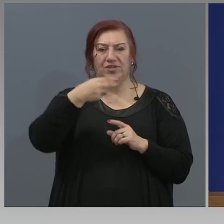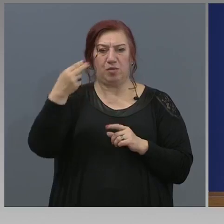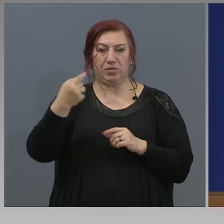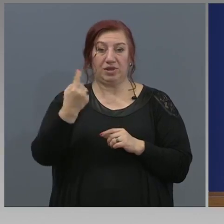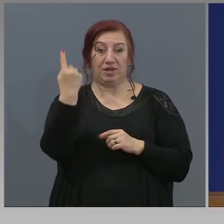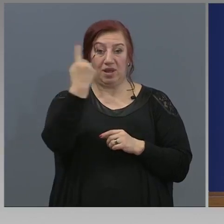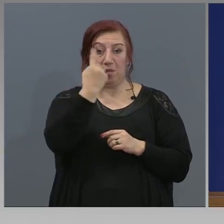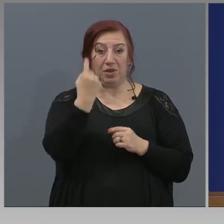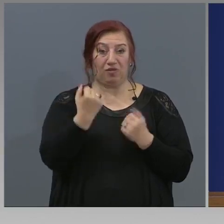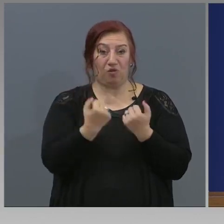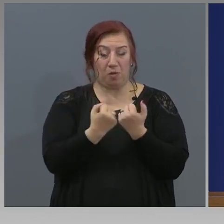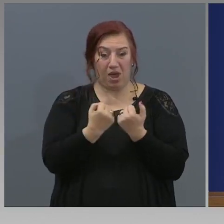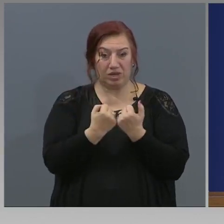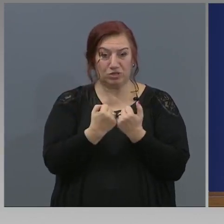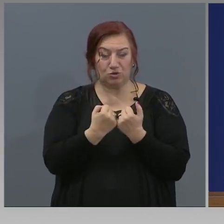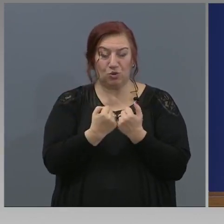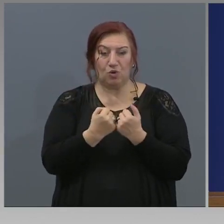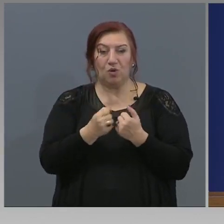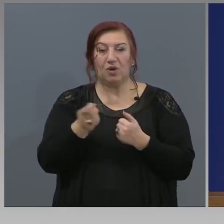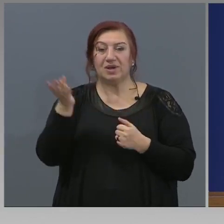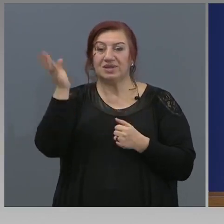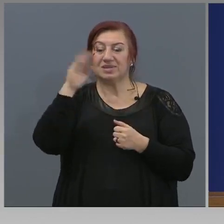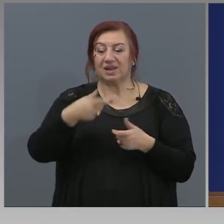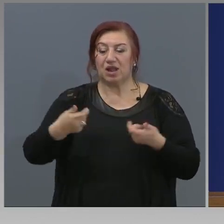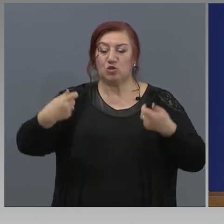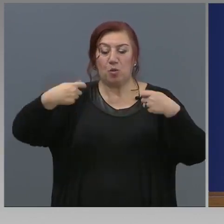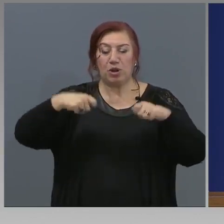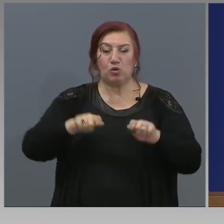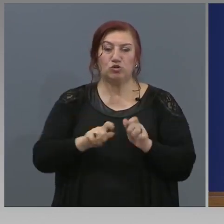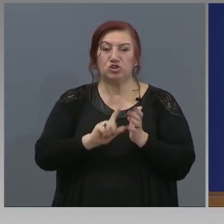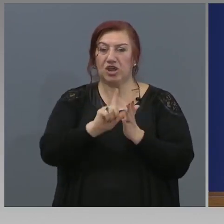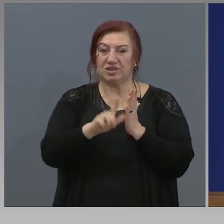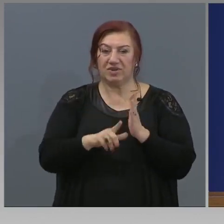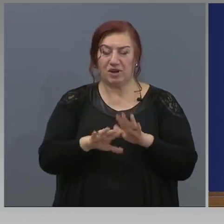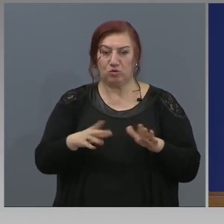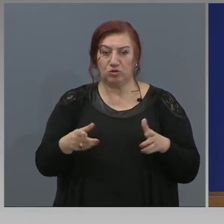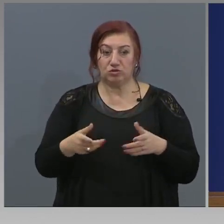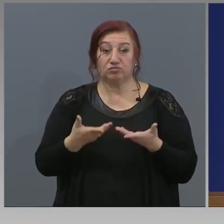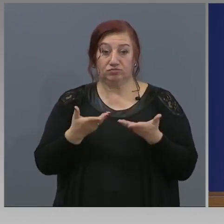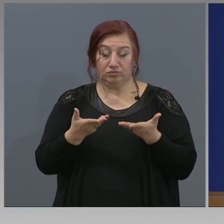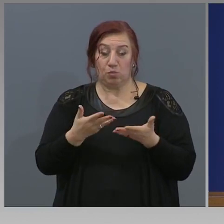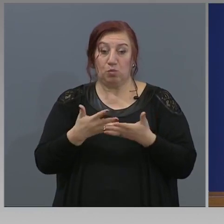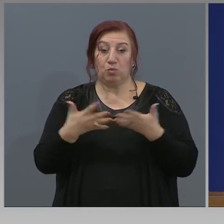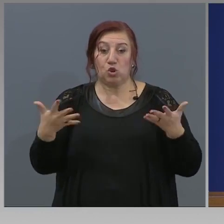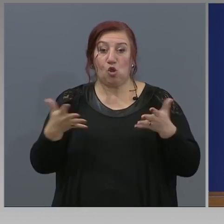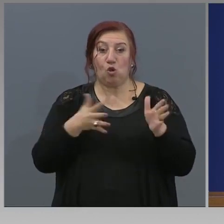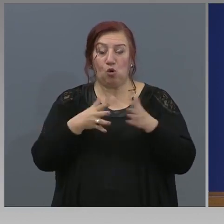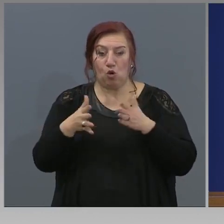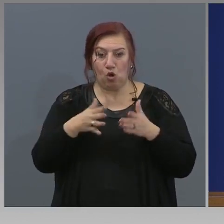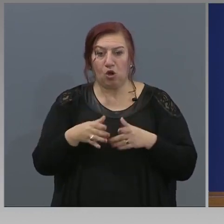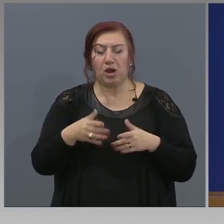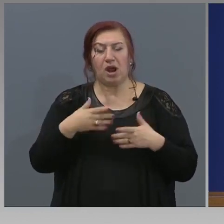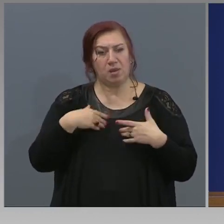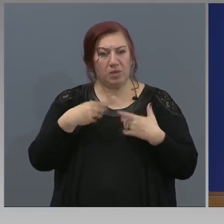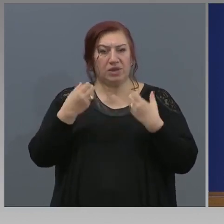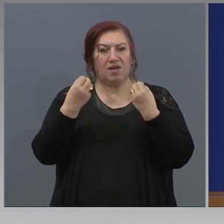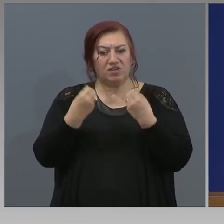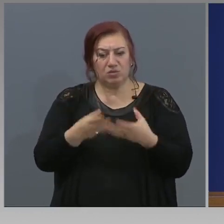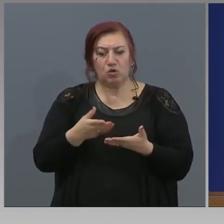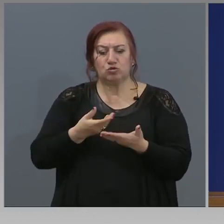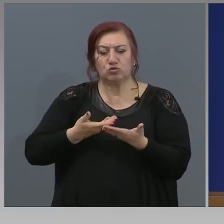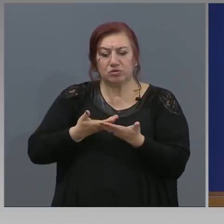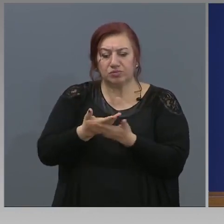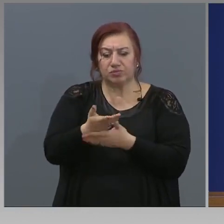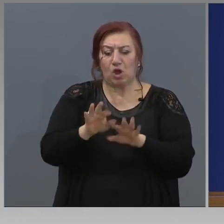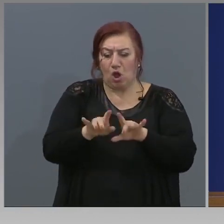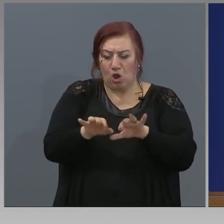място след край на извънредното положение, защото много хора действително, независимо от това, че имат възможност да подават електронно